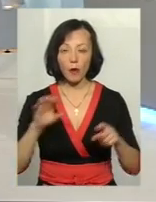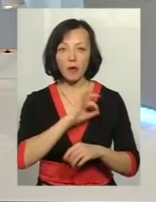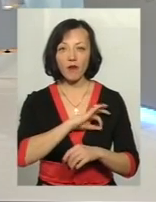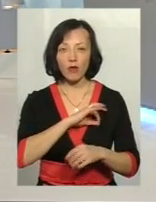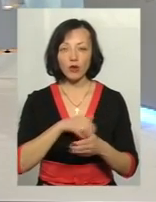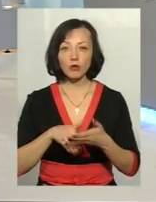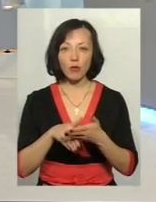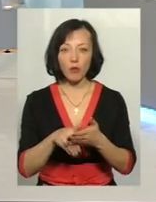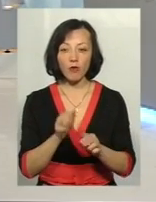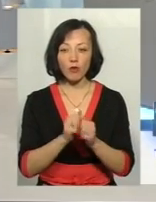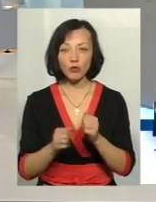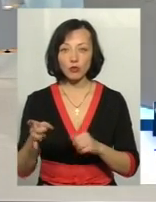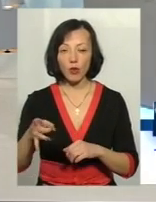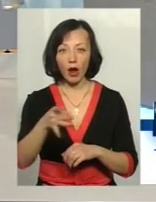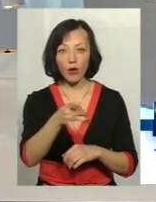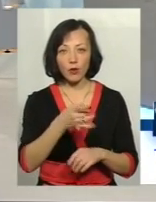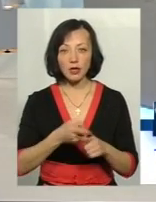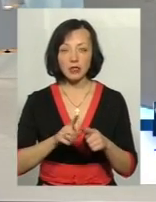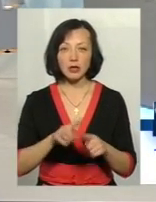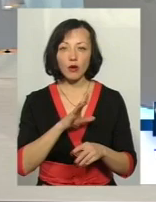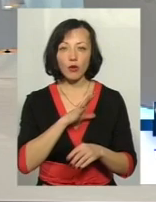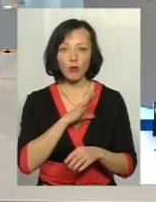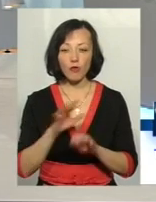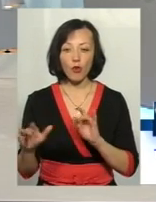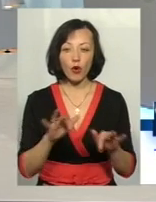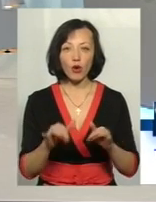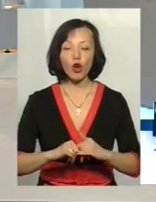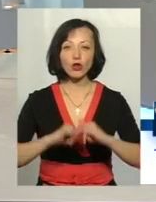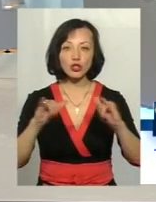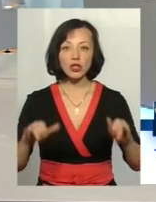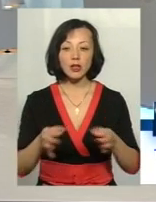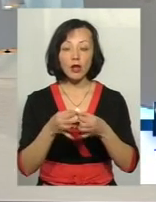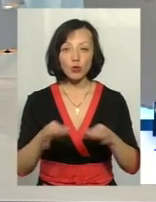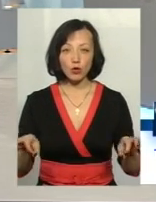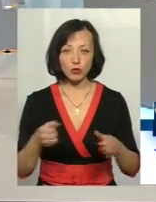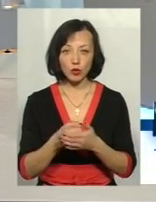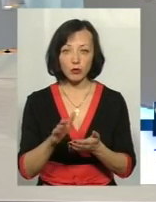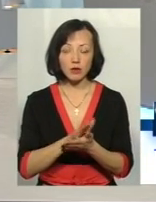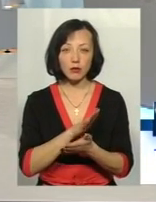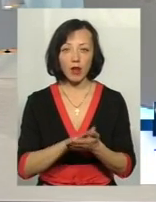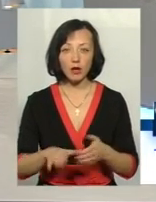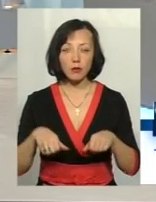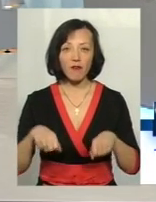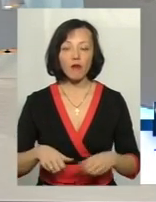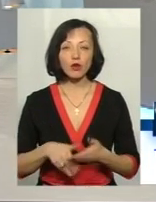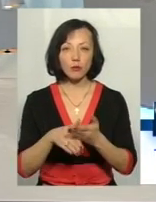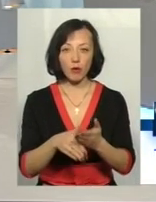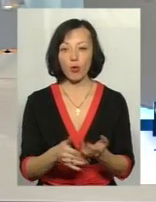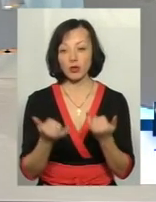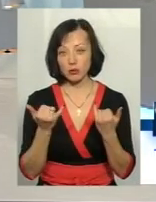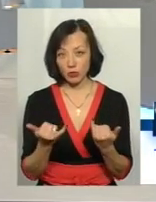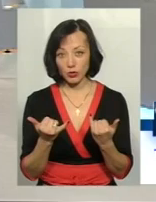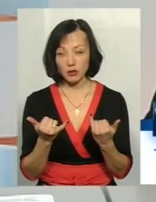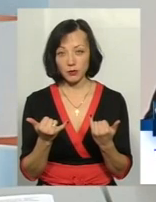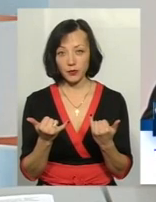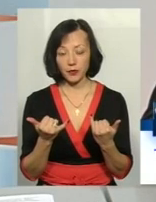структурних підрозділів у кожному районі це був крок до розширення доступу до безоплатної правової допомоги. І ми сьогодні, скажімо, дуже